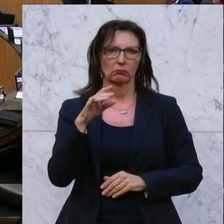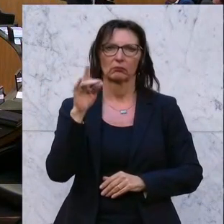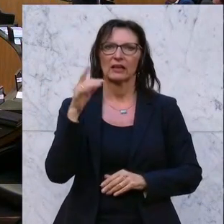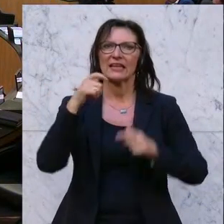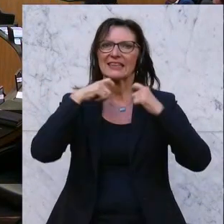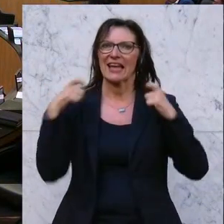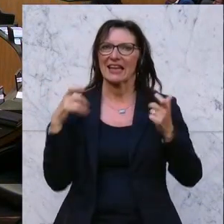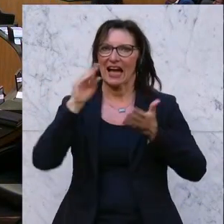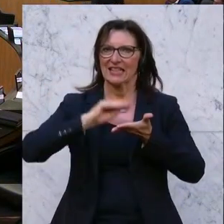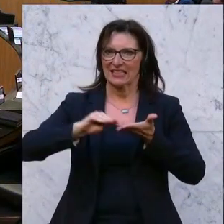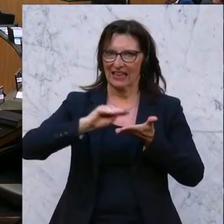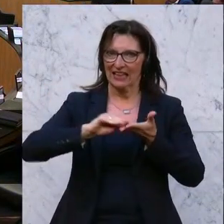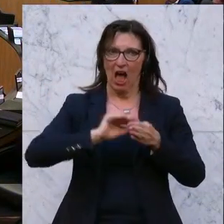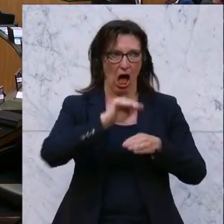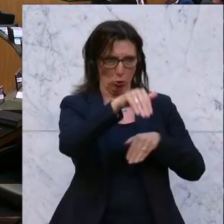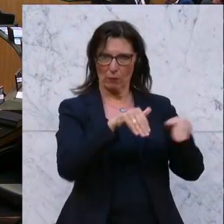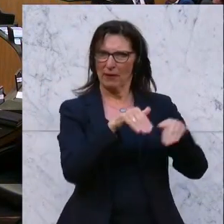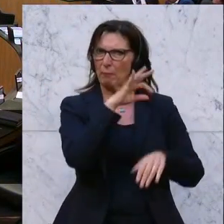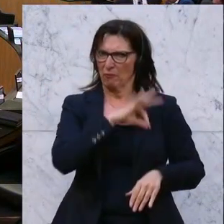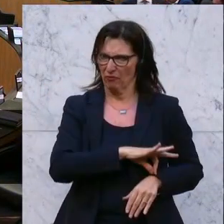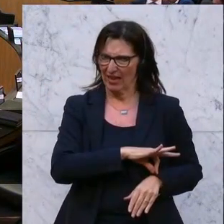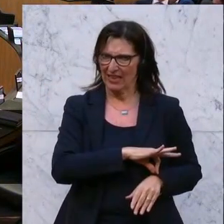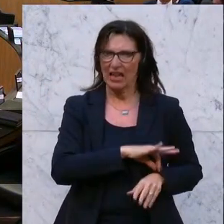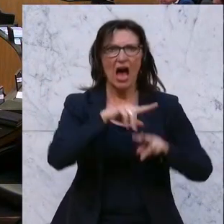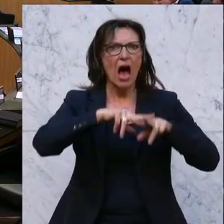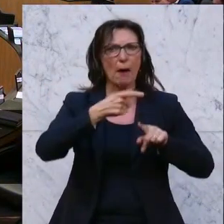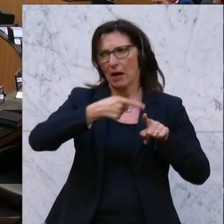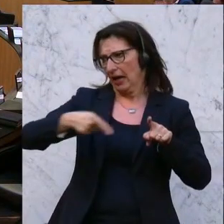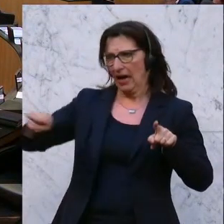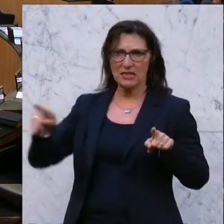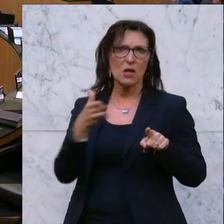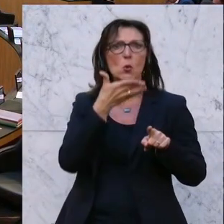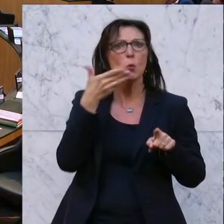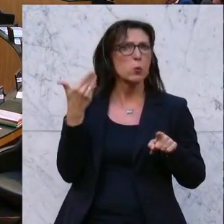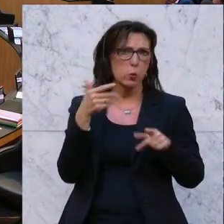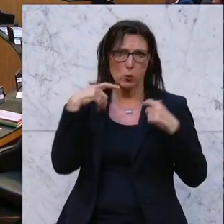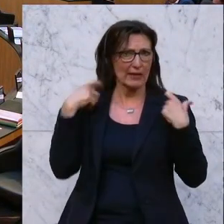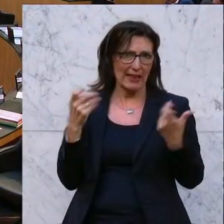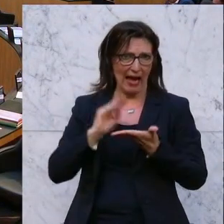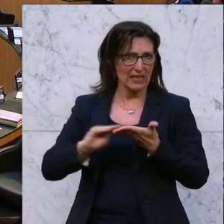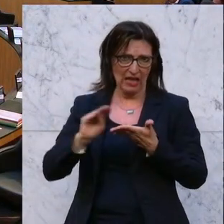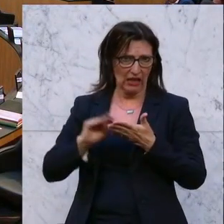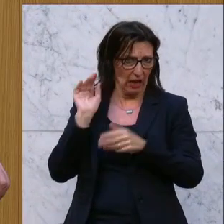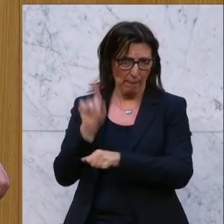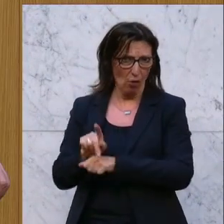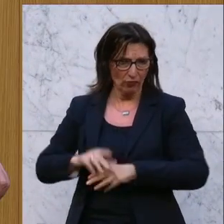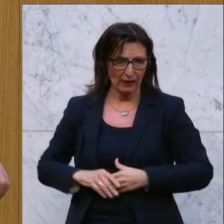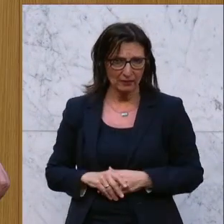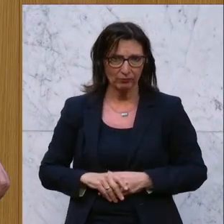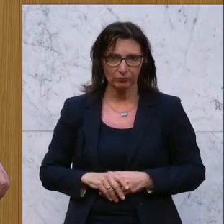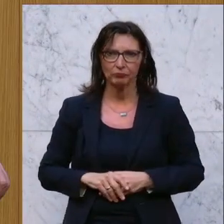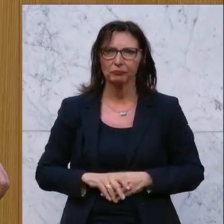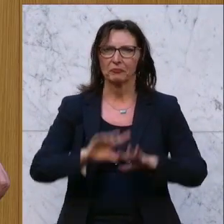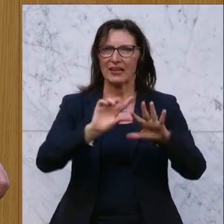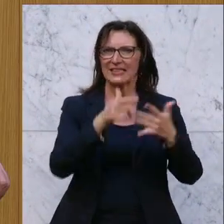Generalsekretärs im Außenministerium keine Generalsekretärinnen und Generalsekretäre. Von der mit 7.